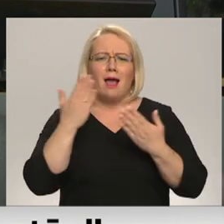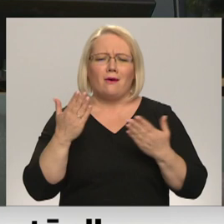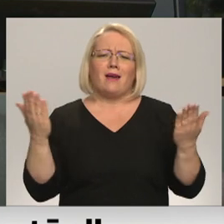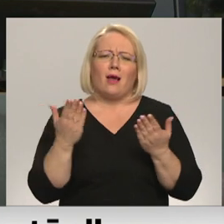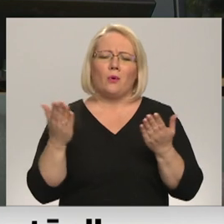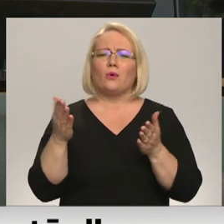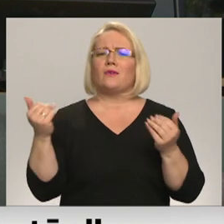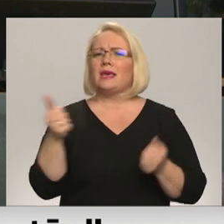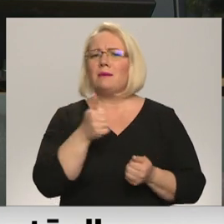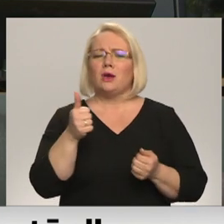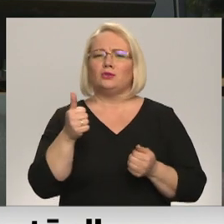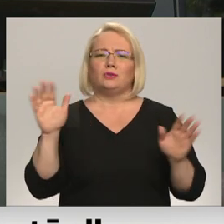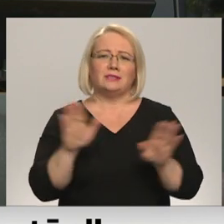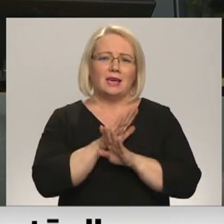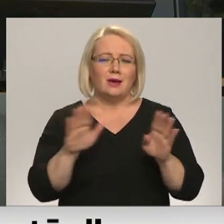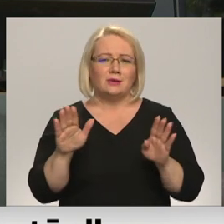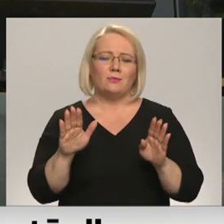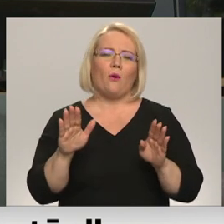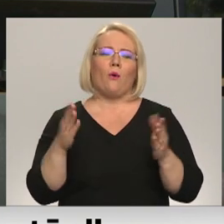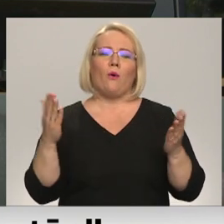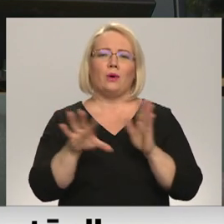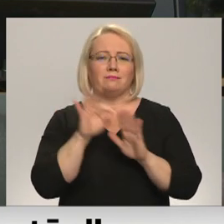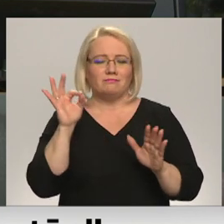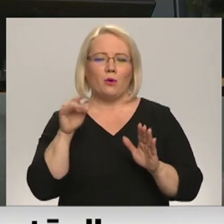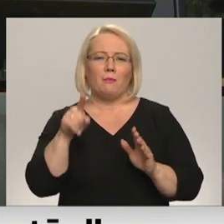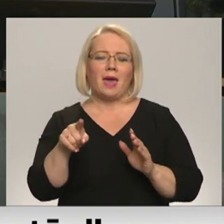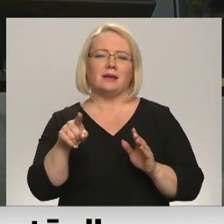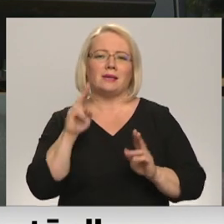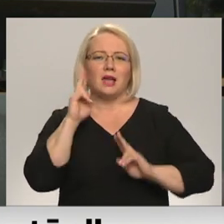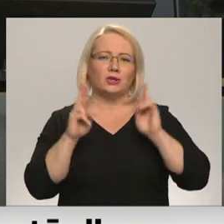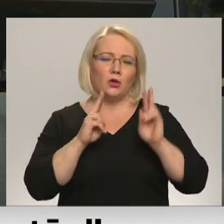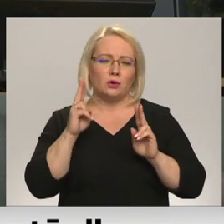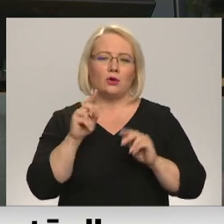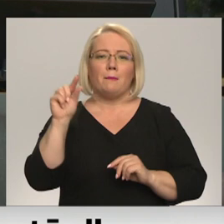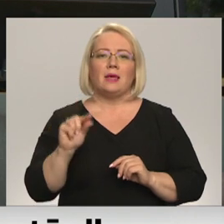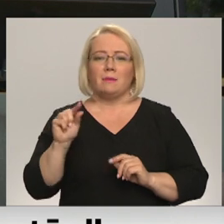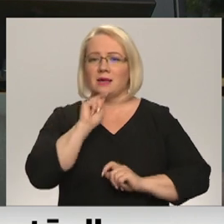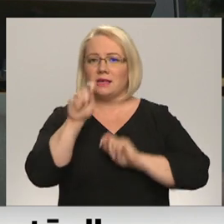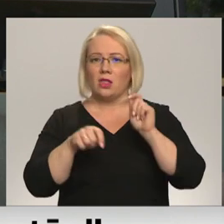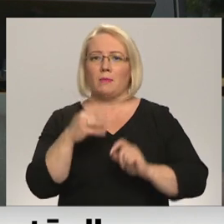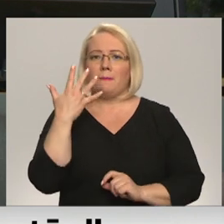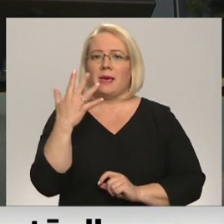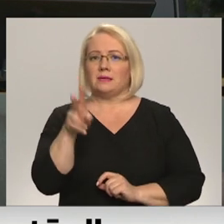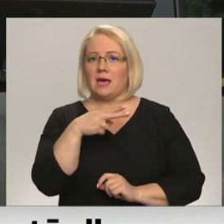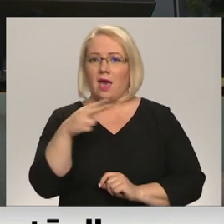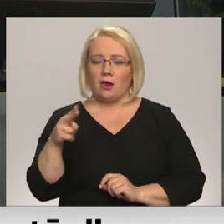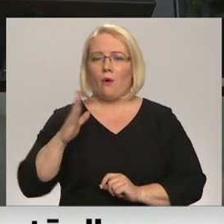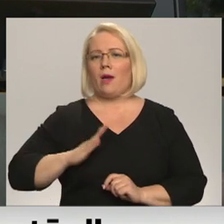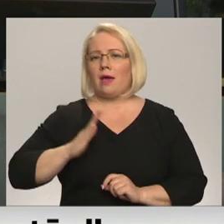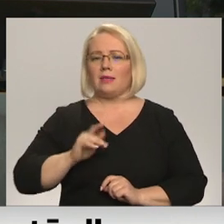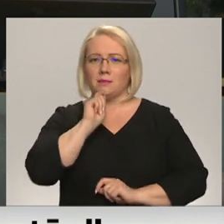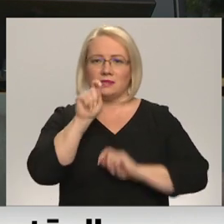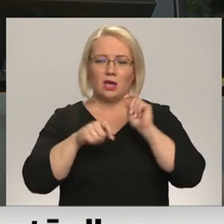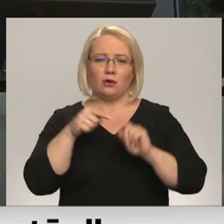vienkārši īpašu dziesmu skaņdarbu un mēs to atskaņosim. Minimālais ziedojums ir 5 eiro. Ziedotājs arī šeit